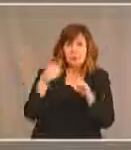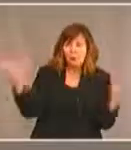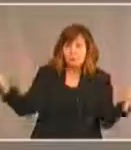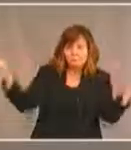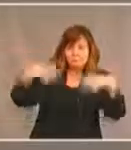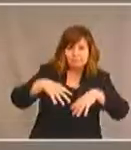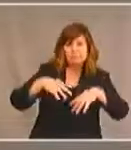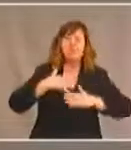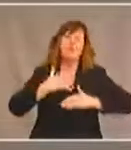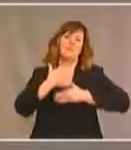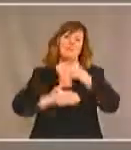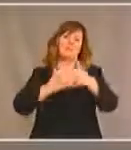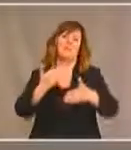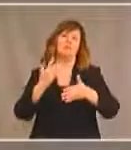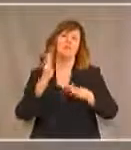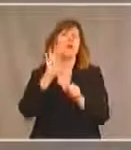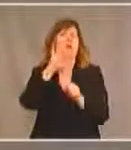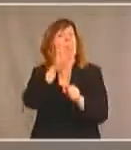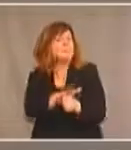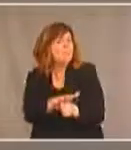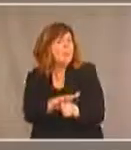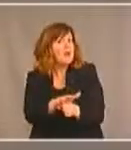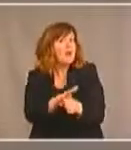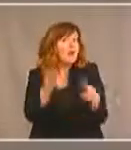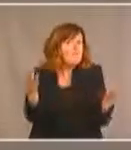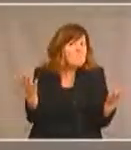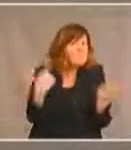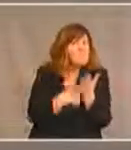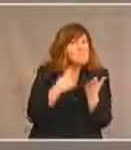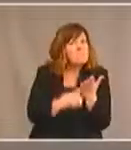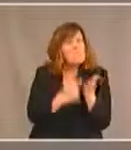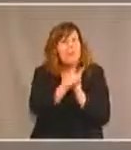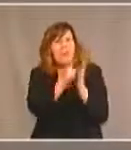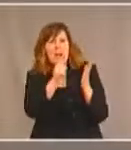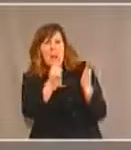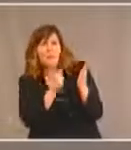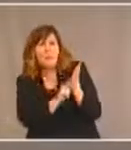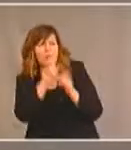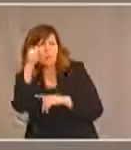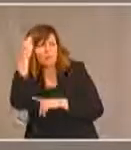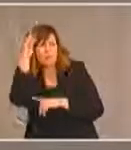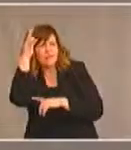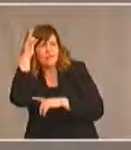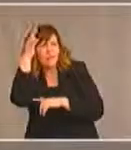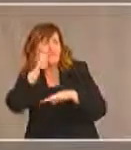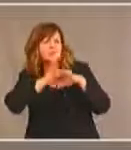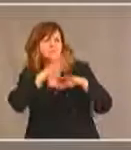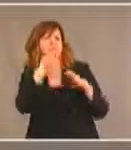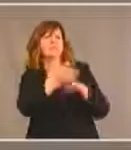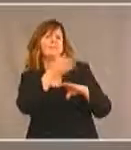'engagement pour voir si la loi qui est proposée par le fédéral sur l'accessibilité